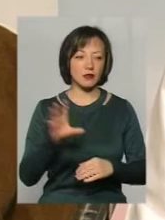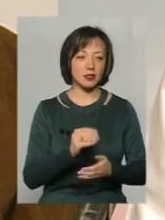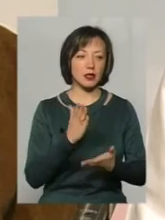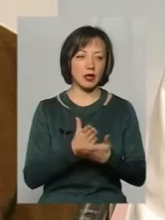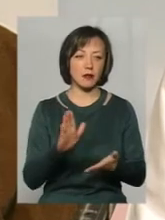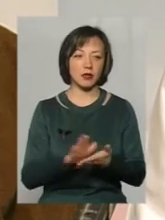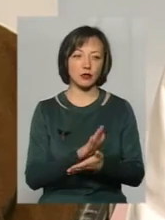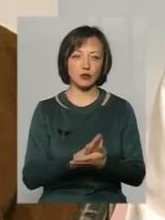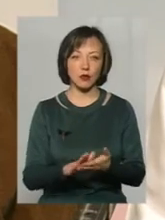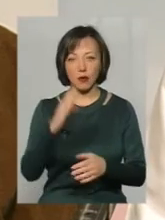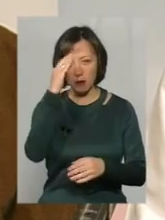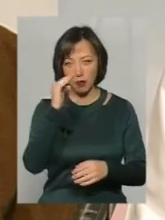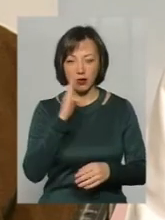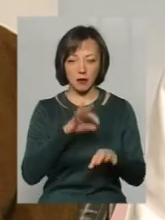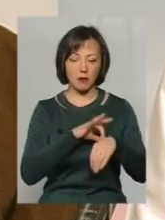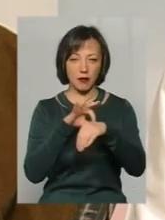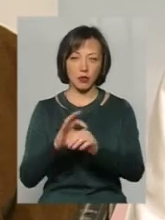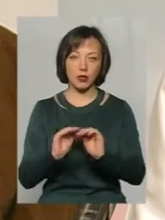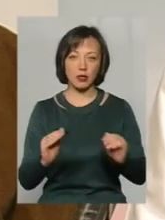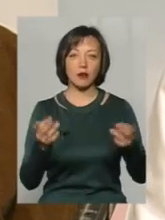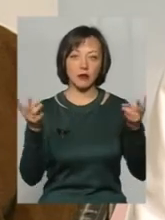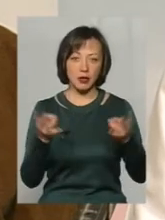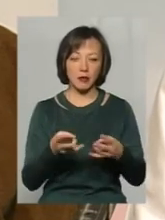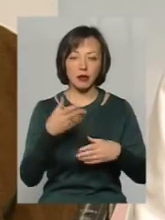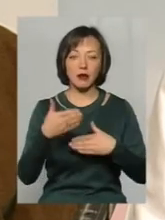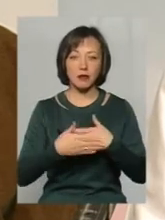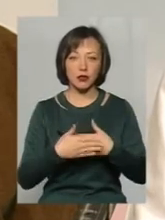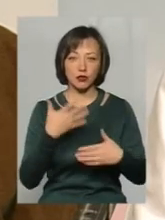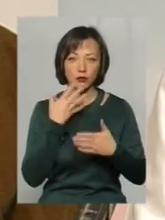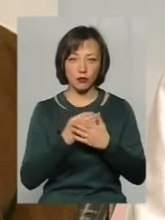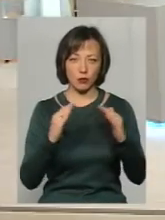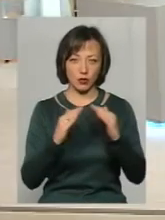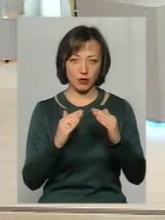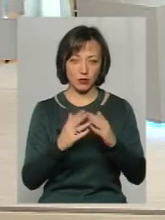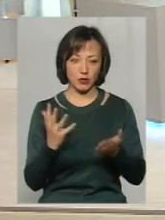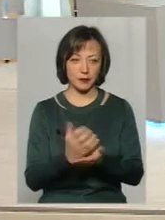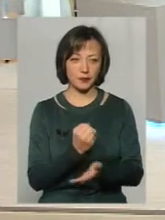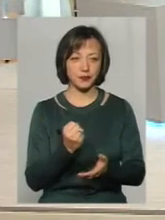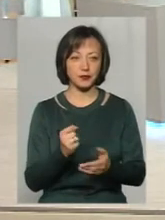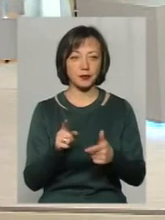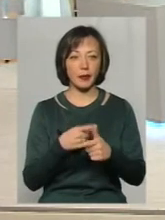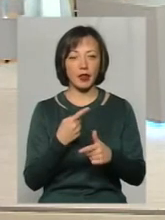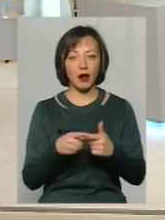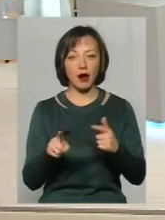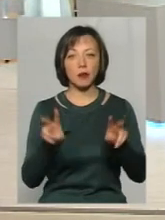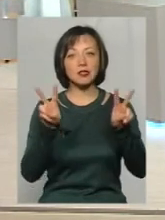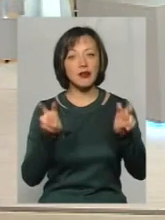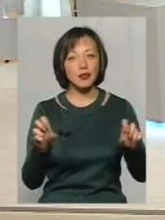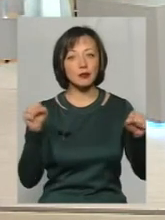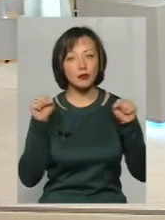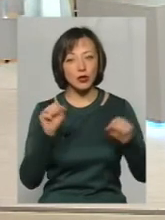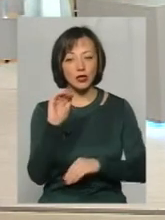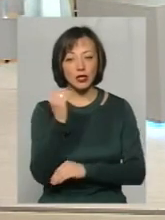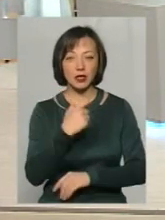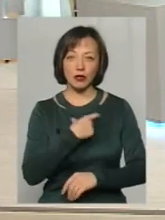безкоштовні, так що батьки хай приводять дітей. Просто треба найближче до свого будинку, так? Ну, або вид спорту, який дитина